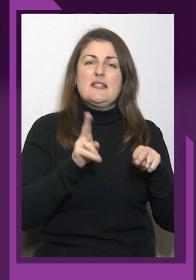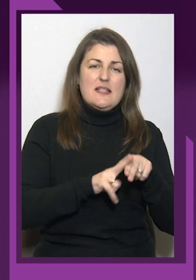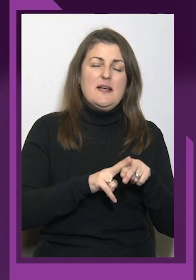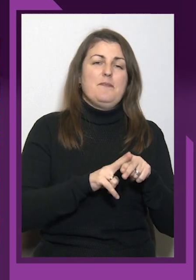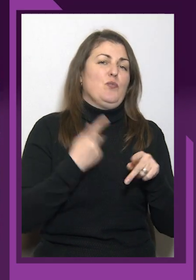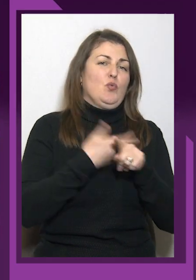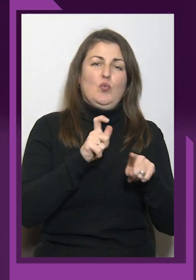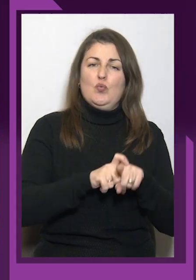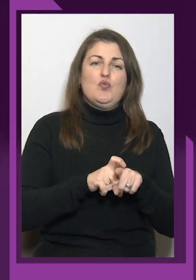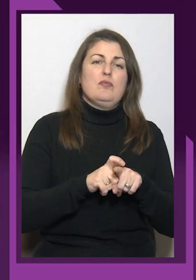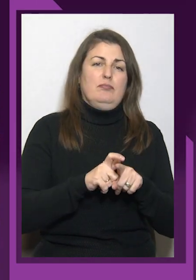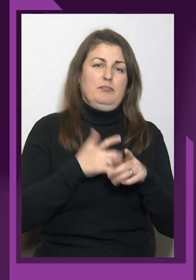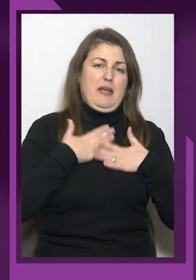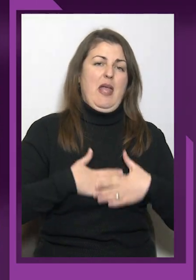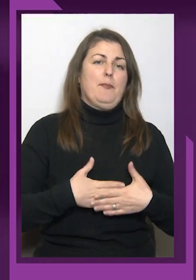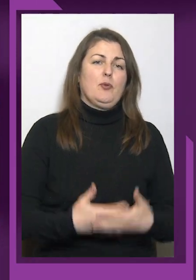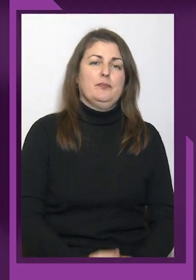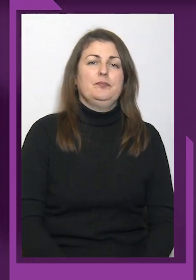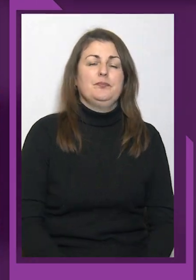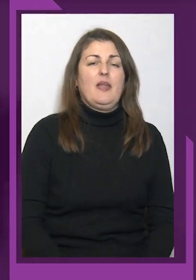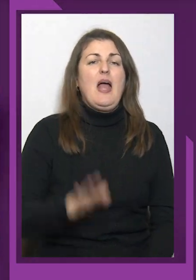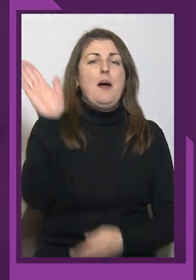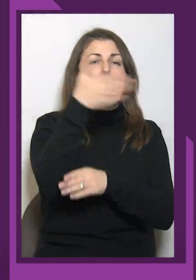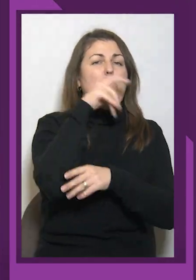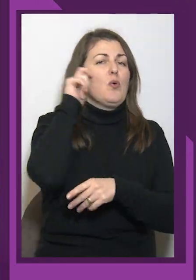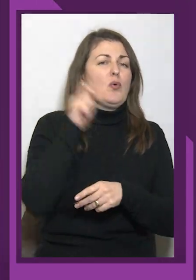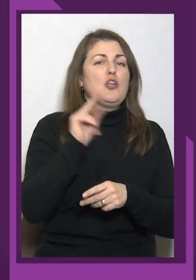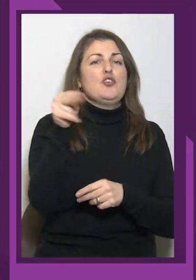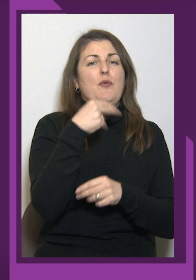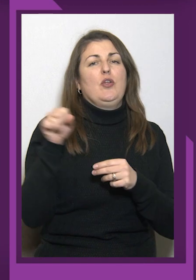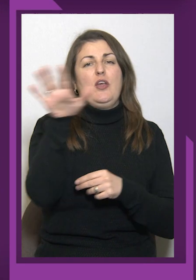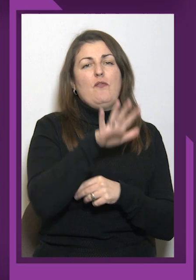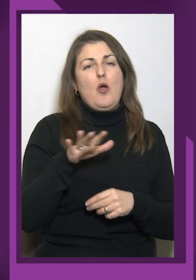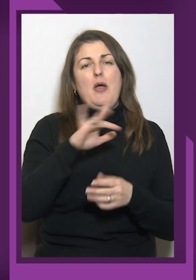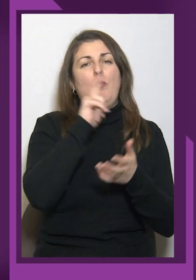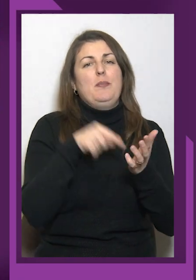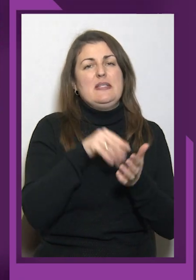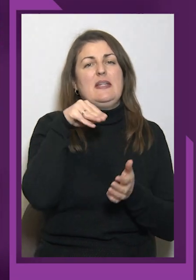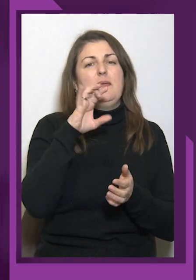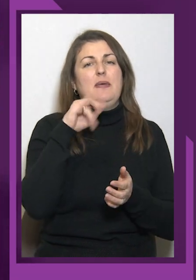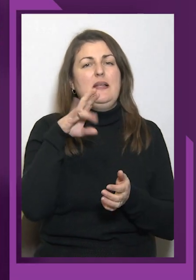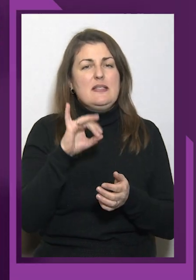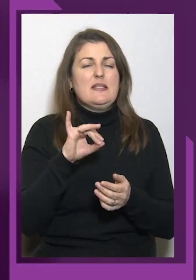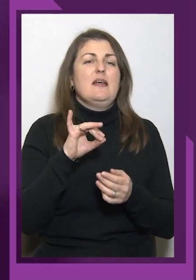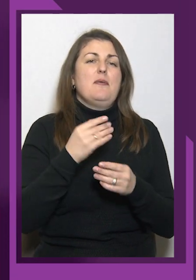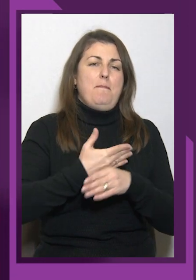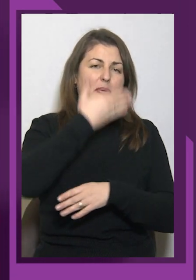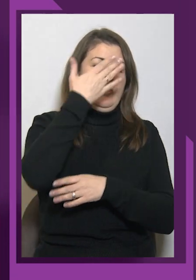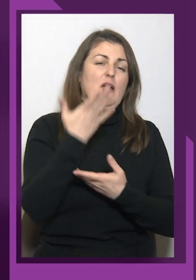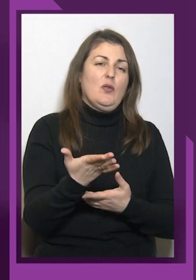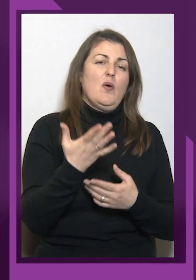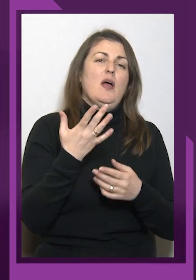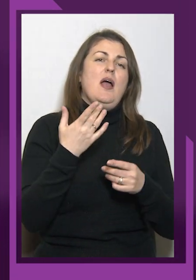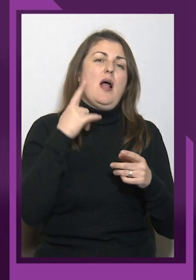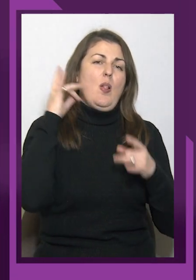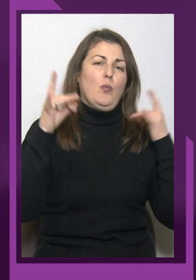України на Чемпіонаті Європи в місті Тбілісі піднято. І лунає гімн, і прославляє нашу батьківщину.